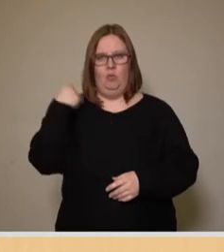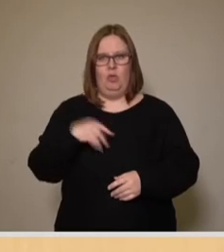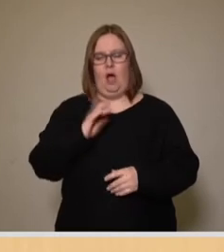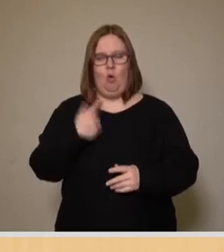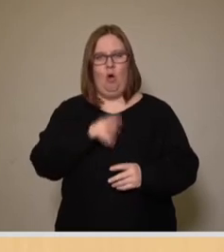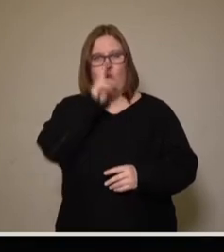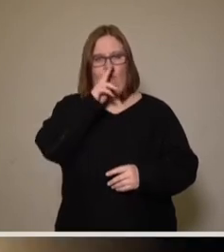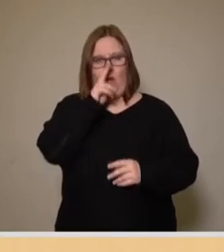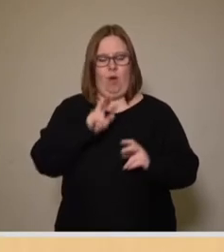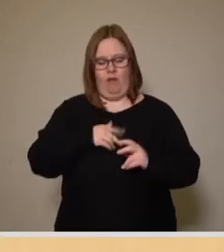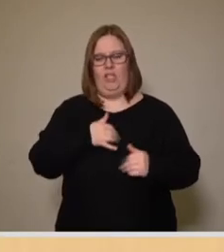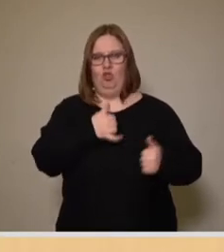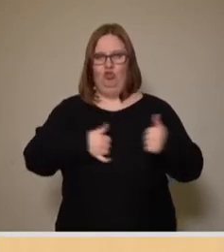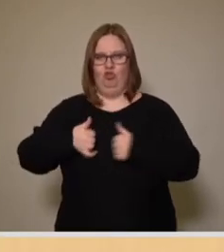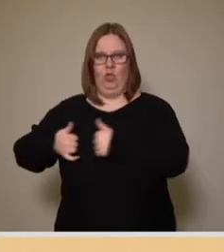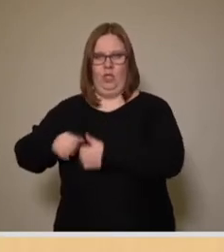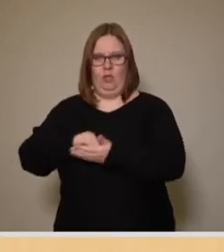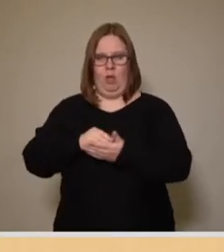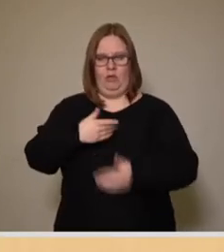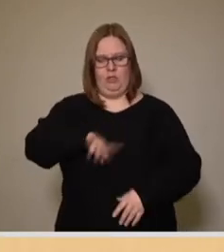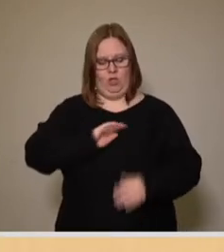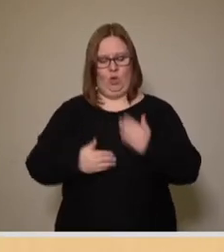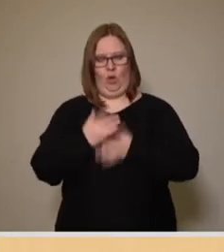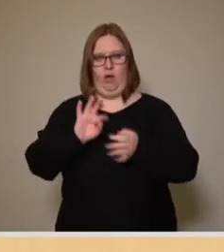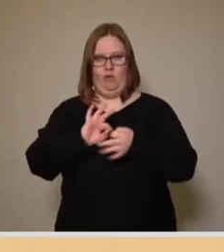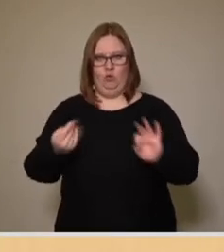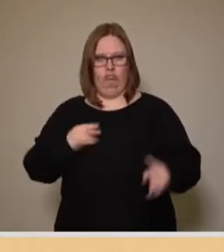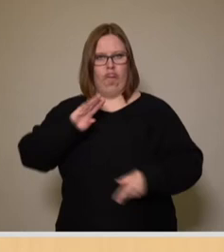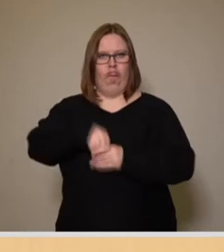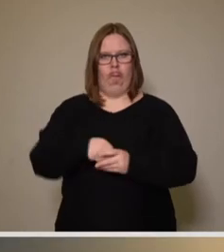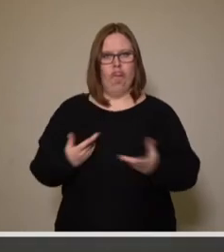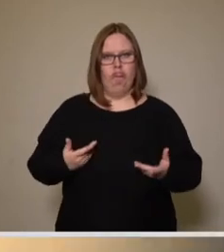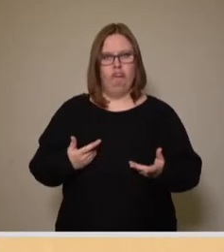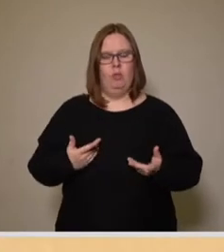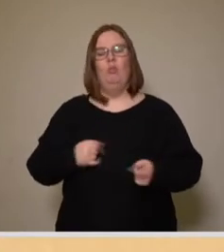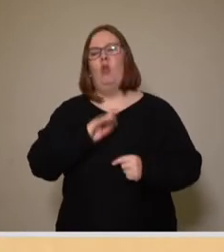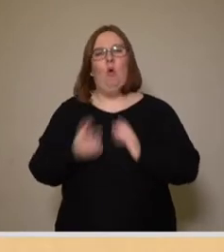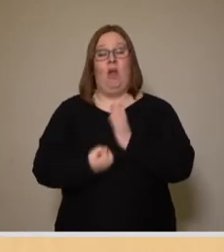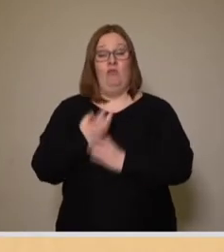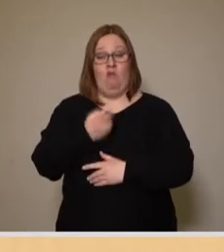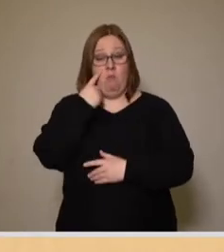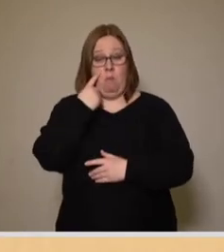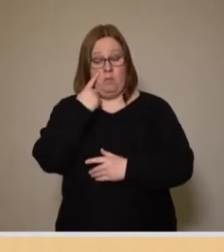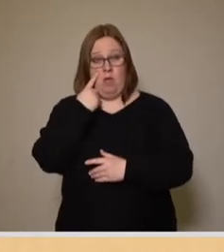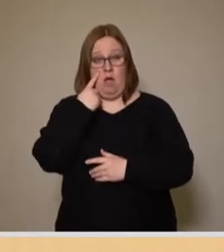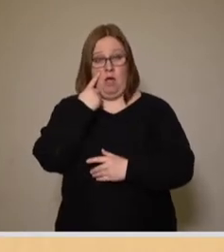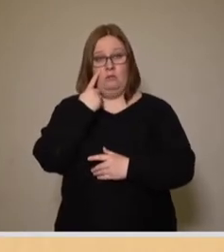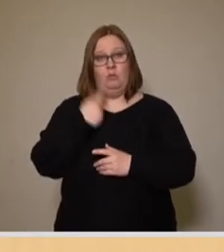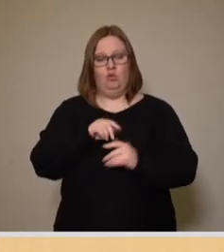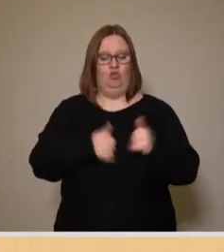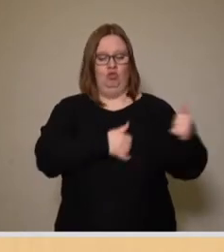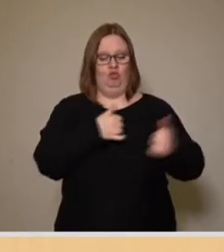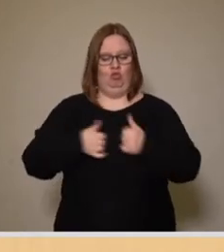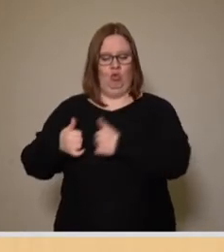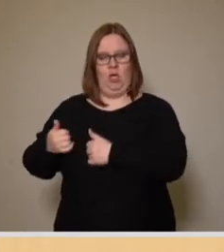die Jury-Sitzung statt, an der ich dann in meiner neuen Funktion auch zugegen war. Der ausgewählte Entwurf wird nun unter Beachtung der Jury